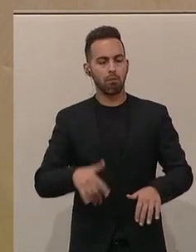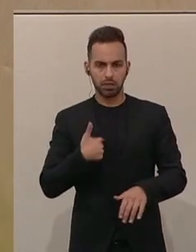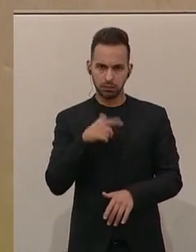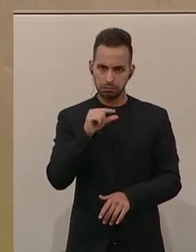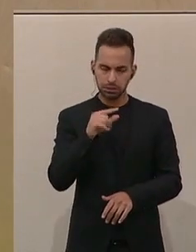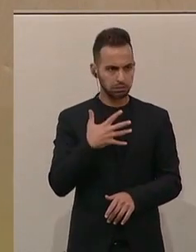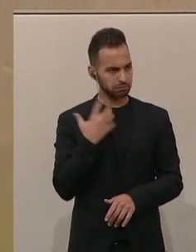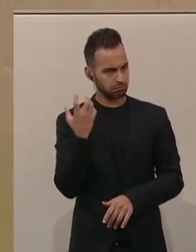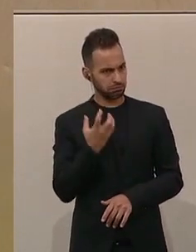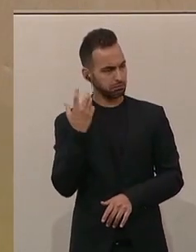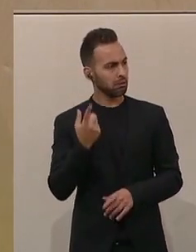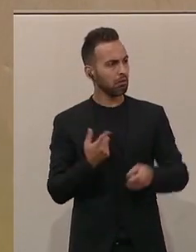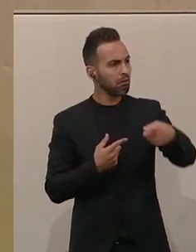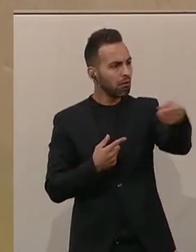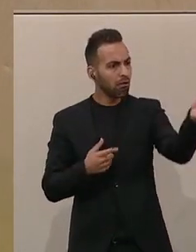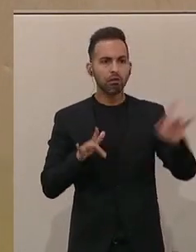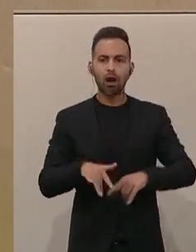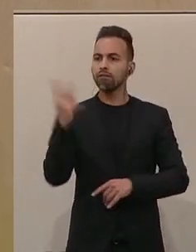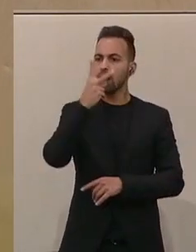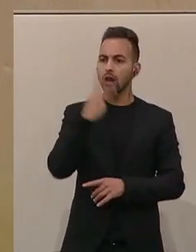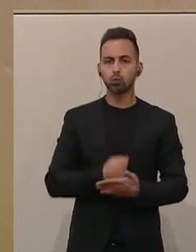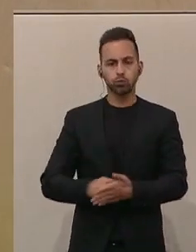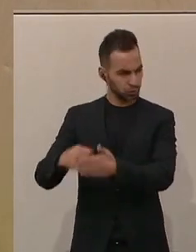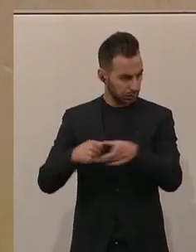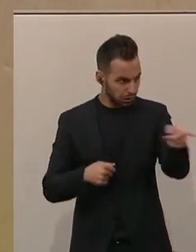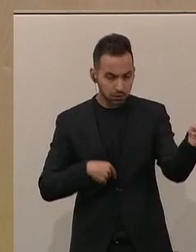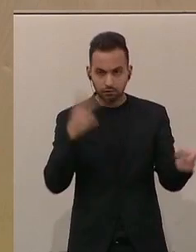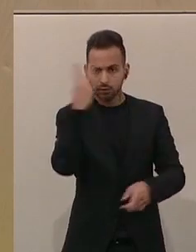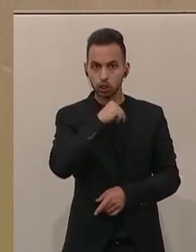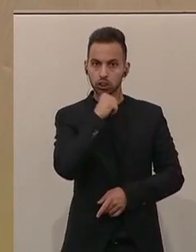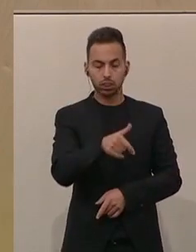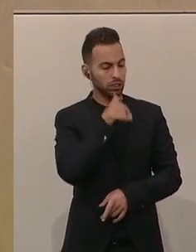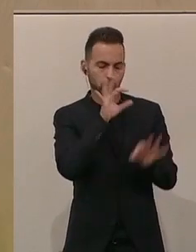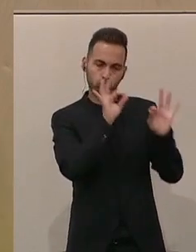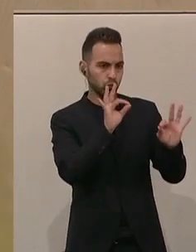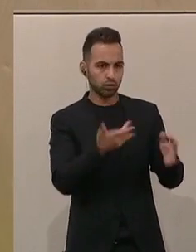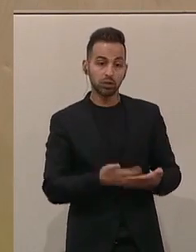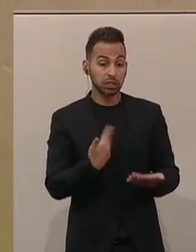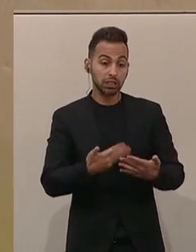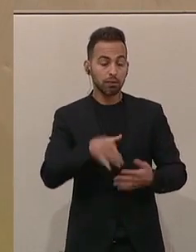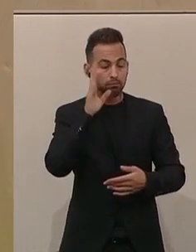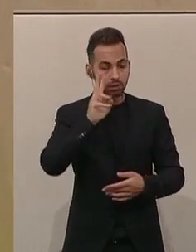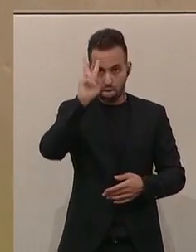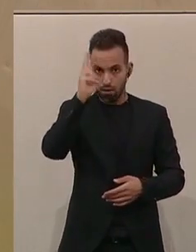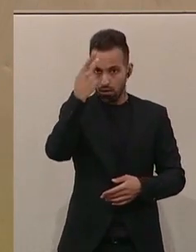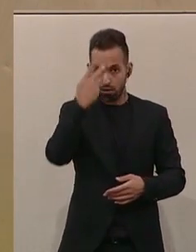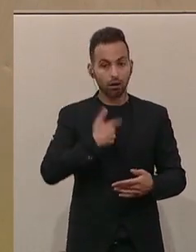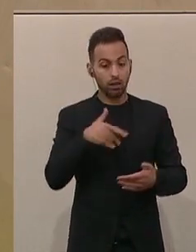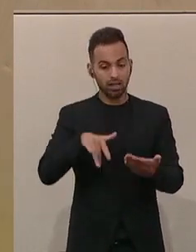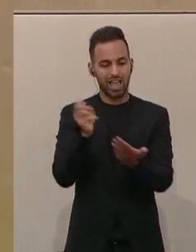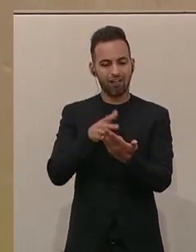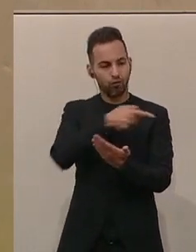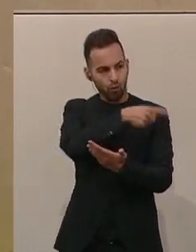dass ihr das mittragt. Und das ist nicht gut. Und darum bitte ich auch euch, umzudenken und diesem Entwurf